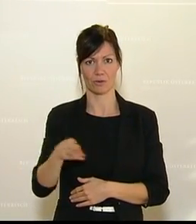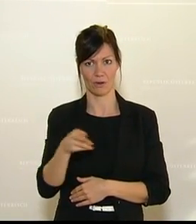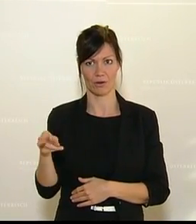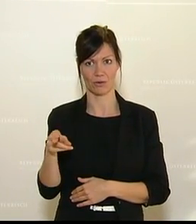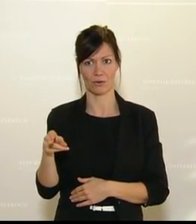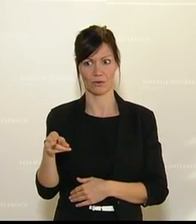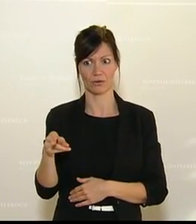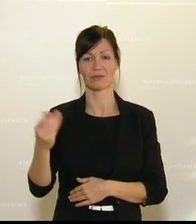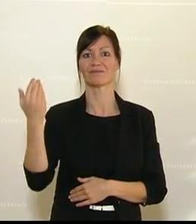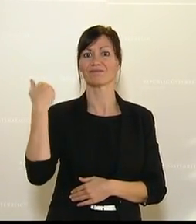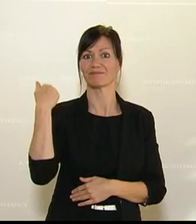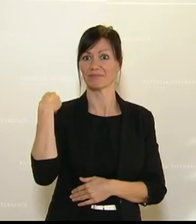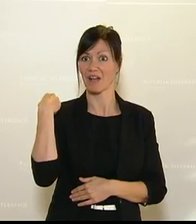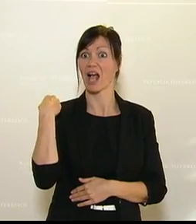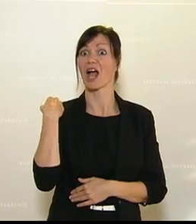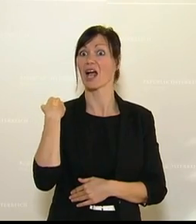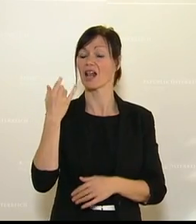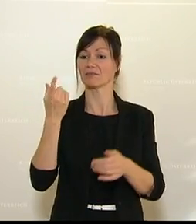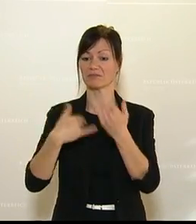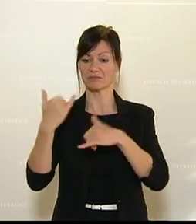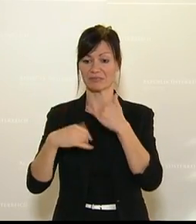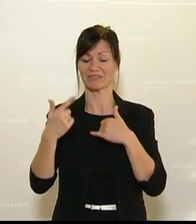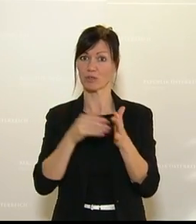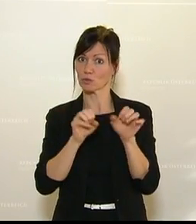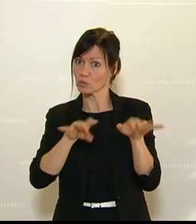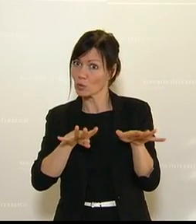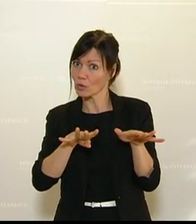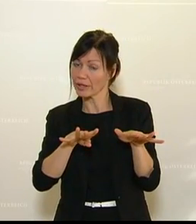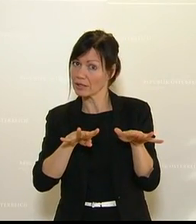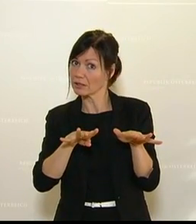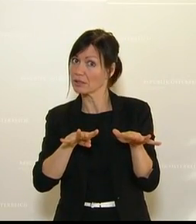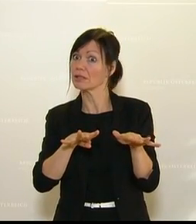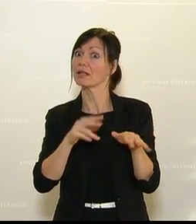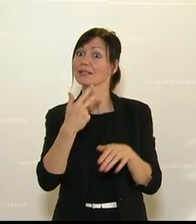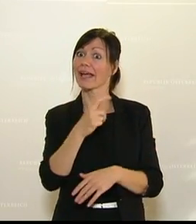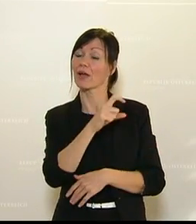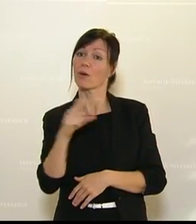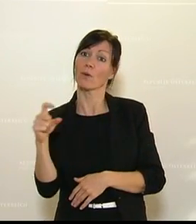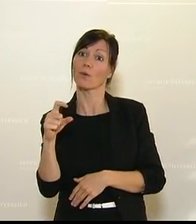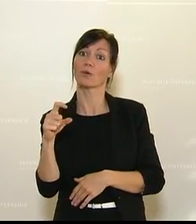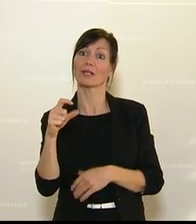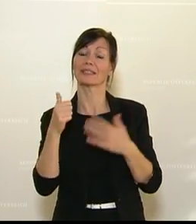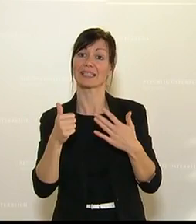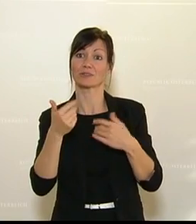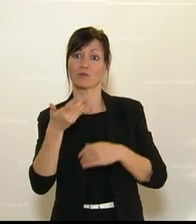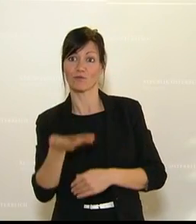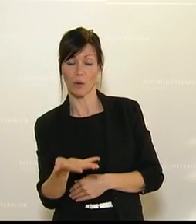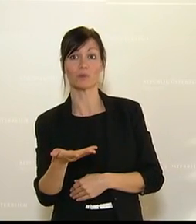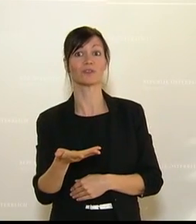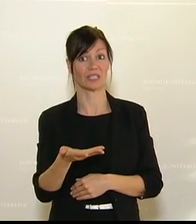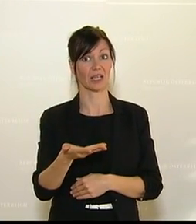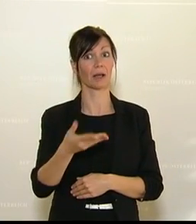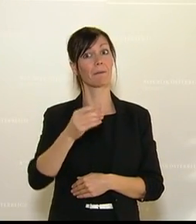dem Vorjahr 2019 entspricht das einer Erhöhung um rund 356,6 Millionen Euro,